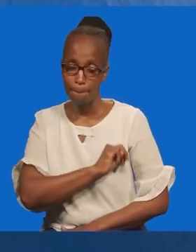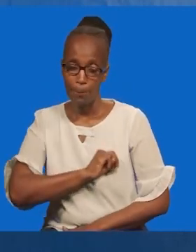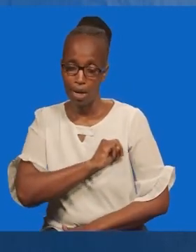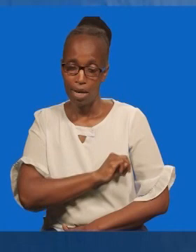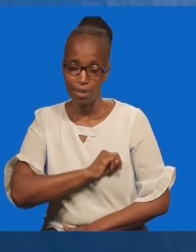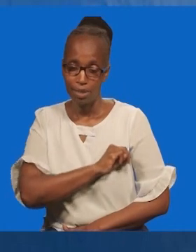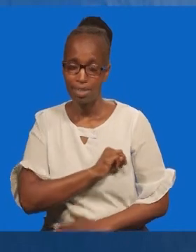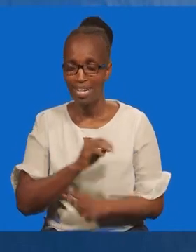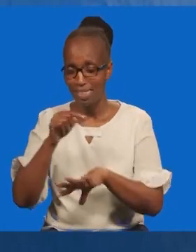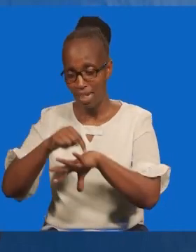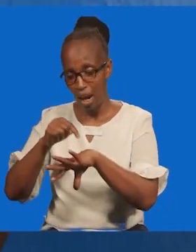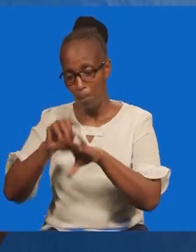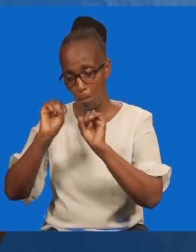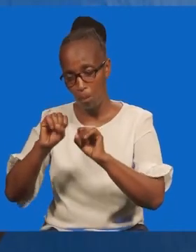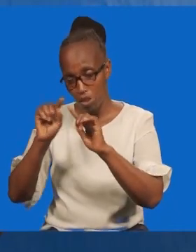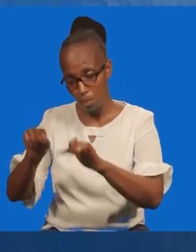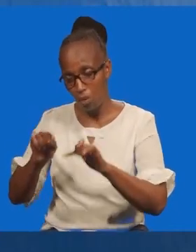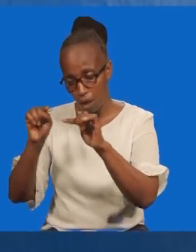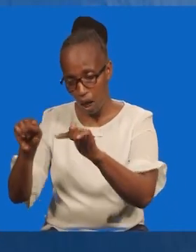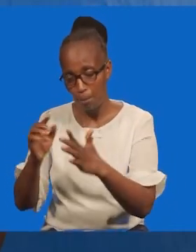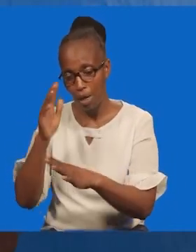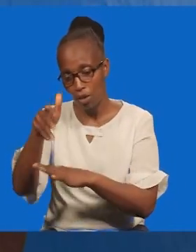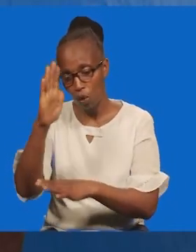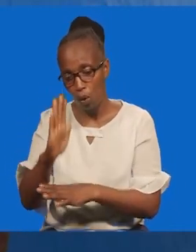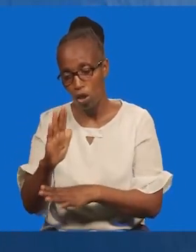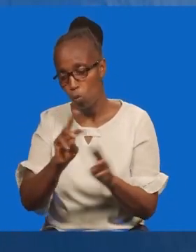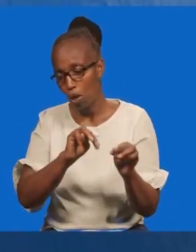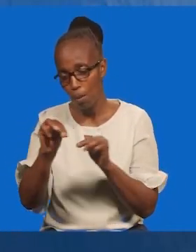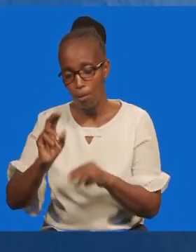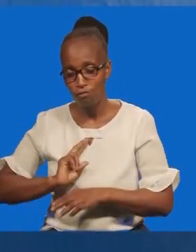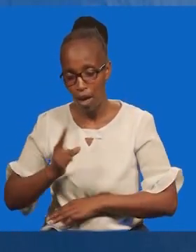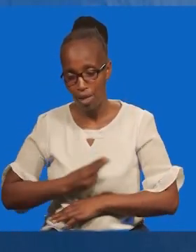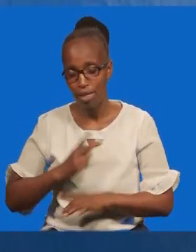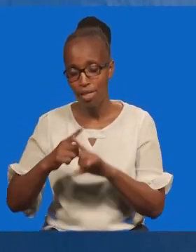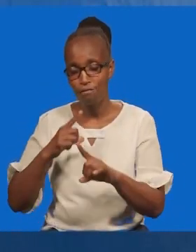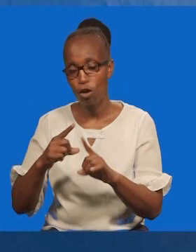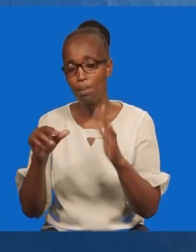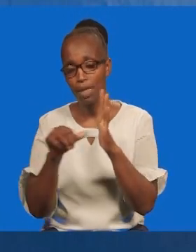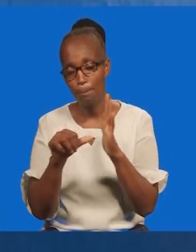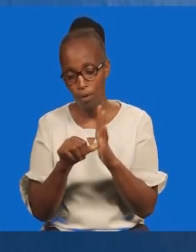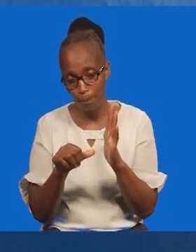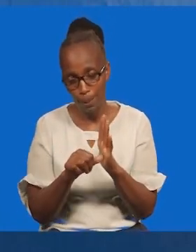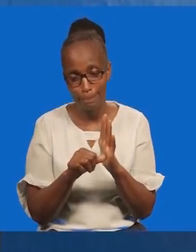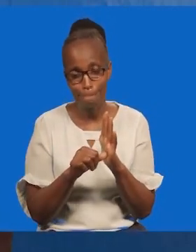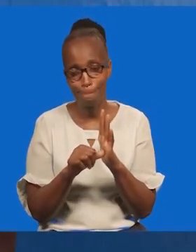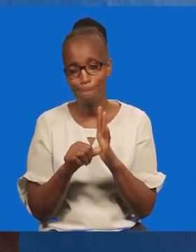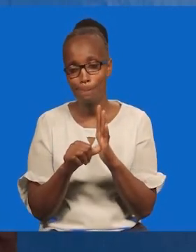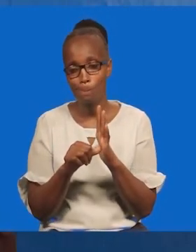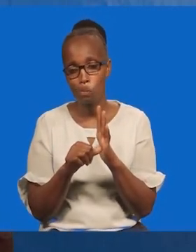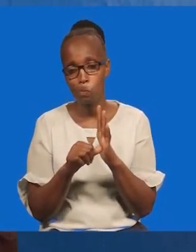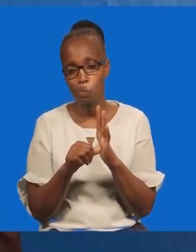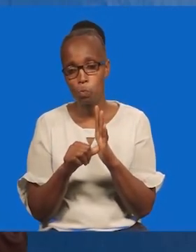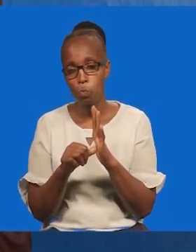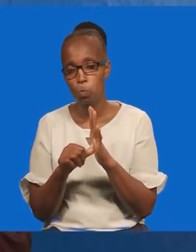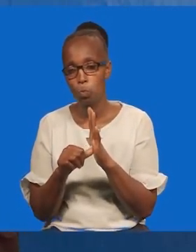zako. Umlilia tumungu. Wakatu utafika. Na mungu atakuweza kutuwa pale katika ile shida. Ama katika ule ugonjwa.